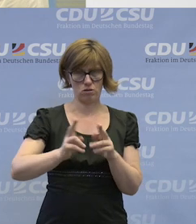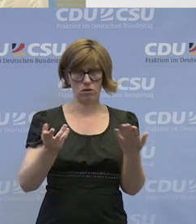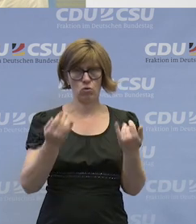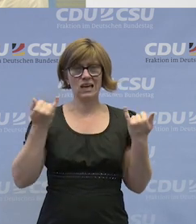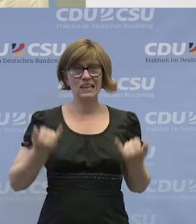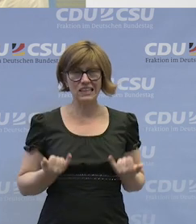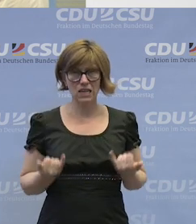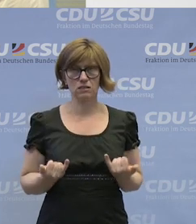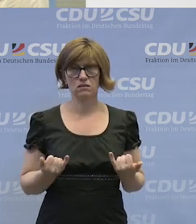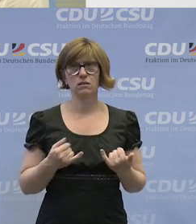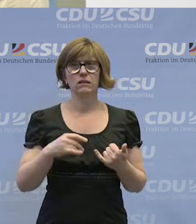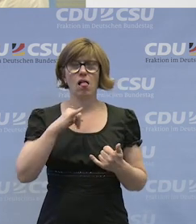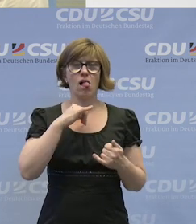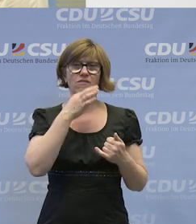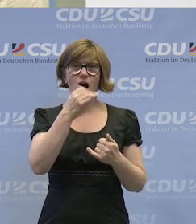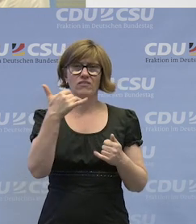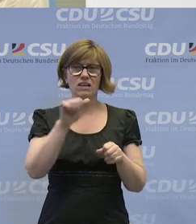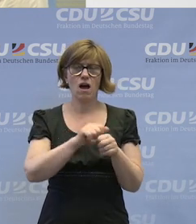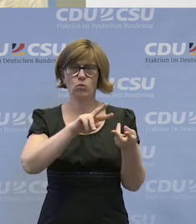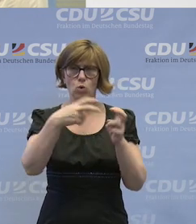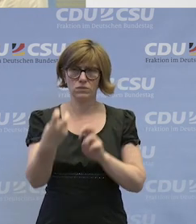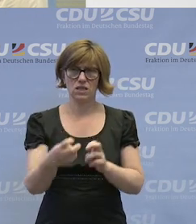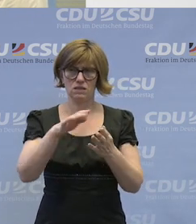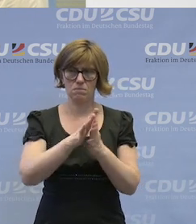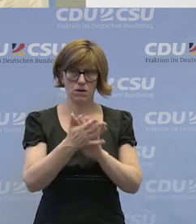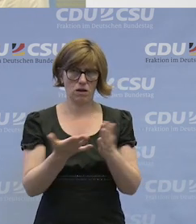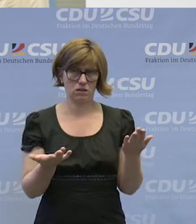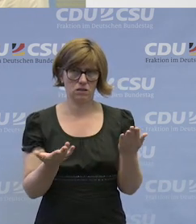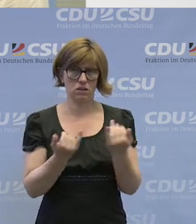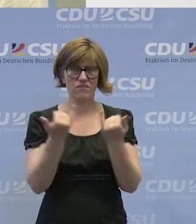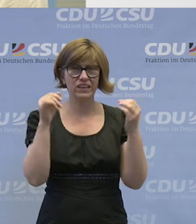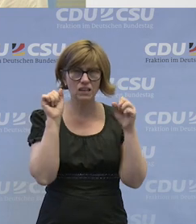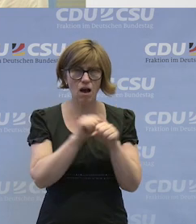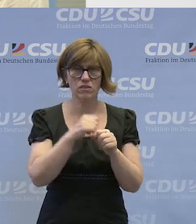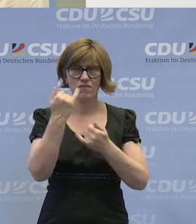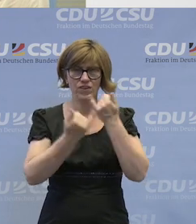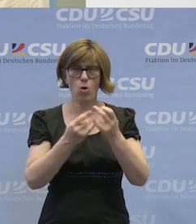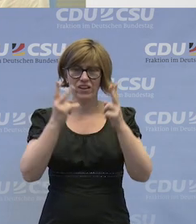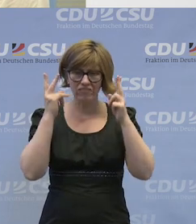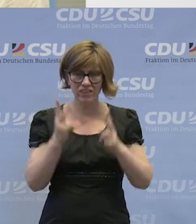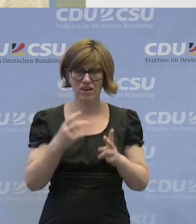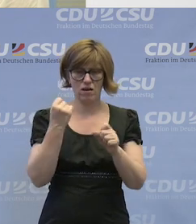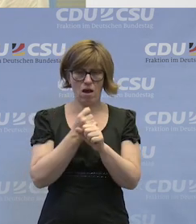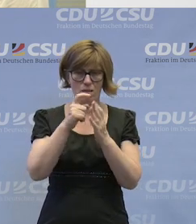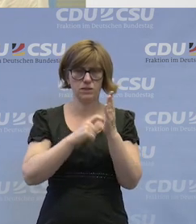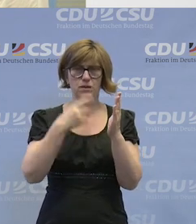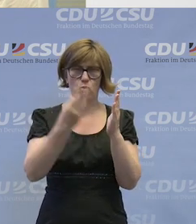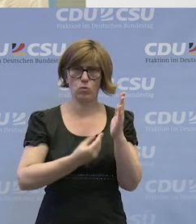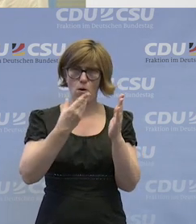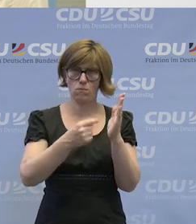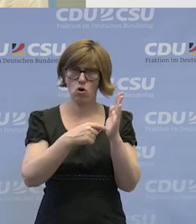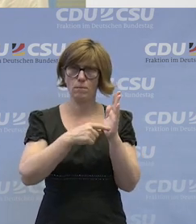Jetzt ist die spannende Frage, wie kann es umgesetzt werden in der Praxis und wie können die Frauen tatsächlich auch Arbeitsbedingungen bekommen,